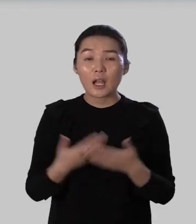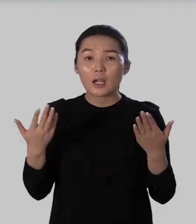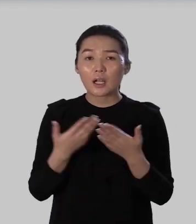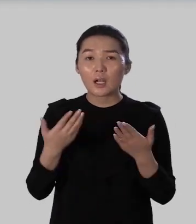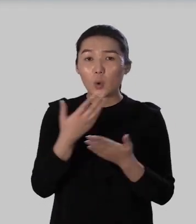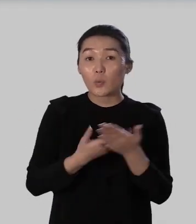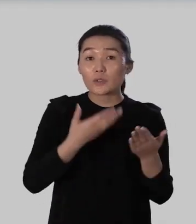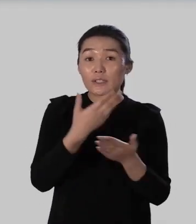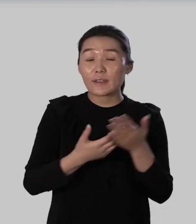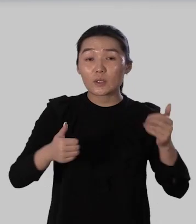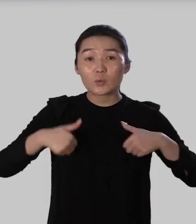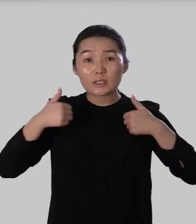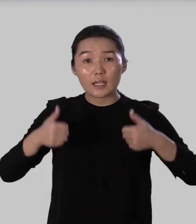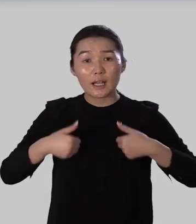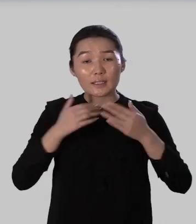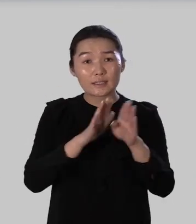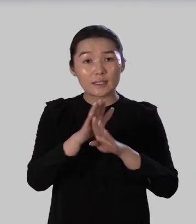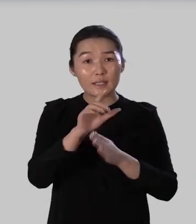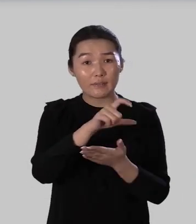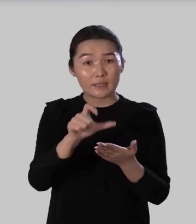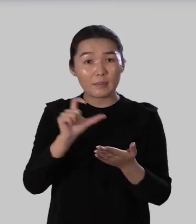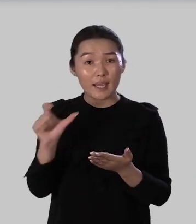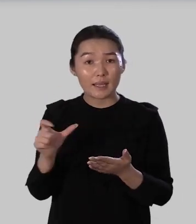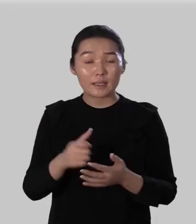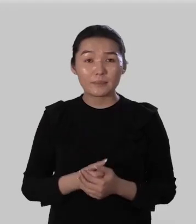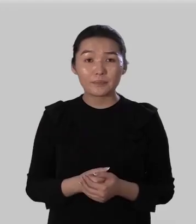какому завету старается следовать поэт